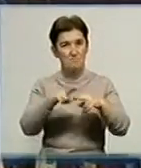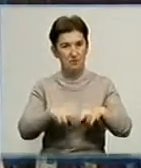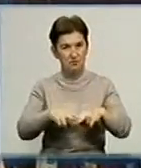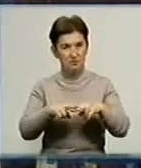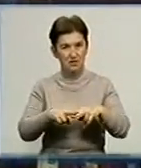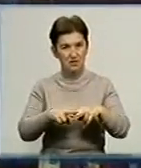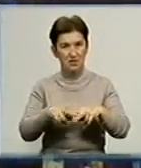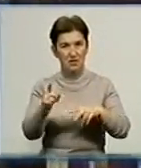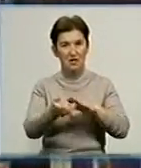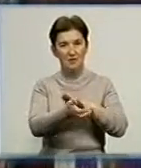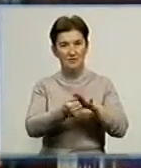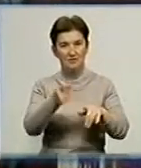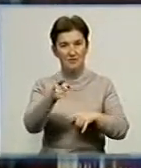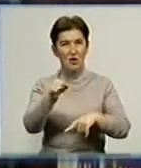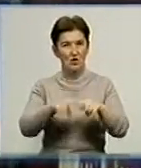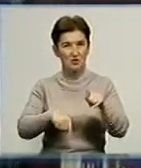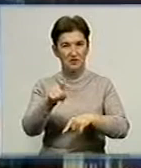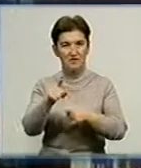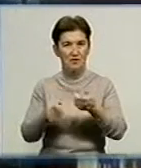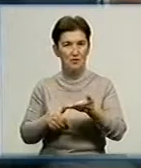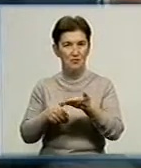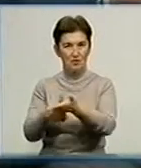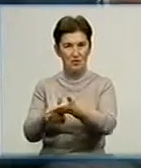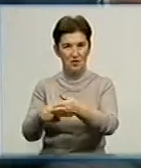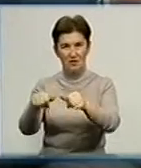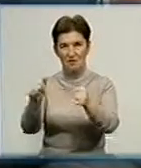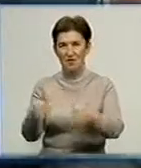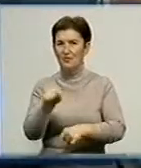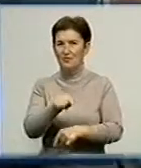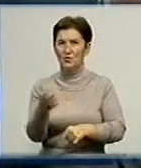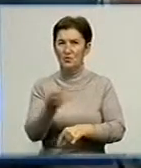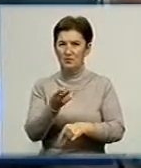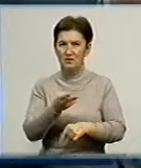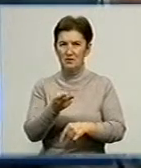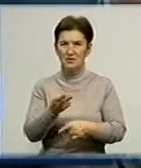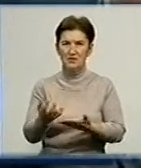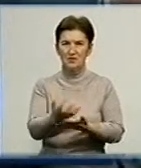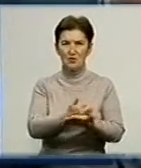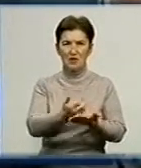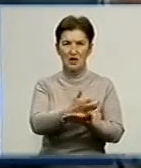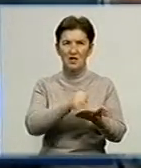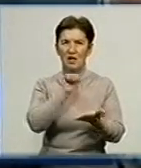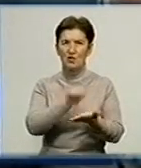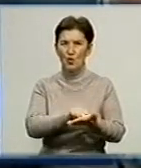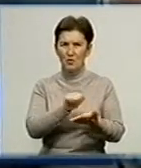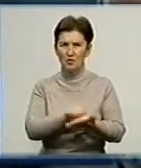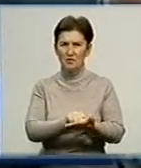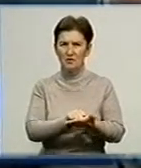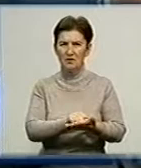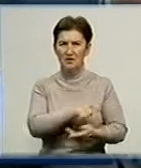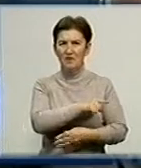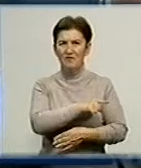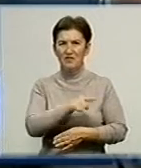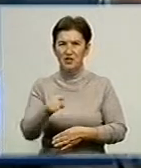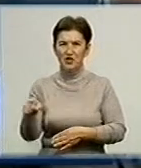отримати документ взялися його родичі та керівництво колонії. Тут необхідні документи збирали. В течі